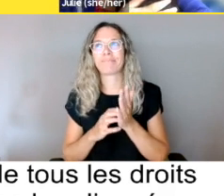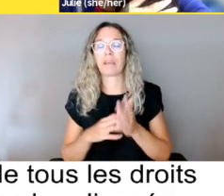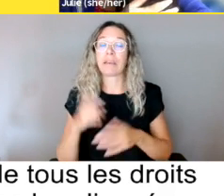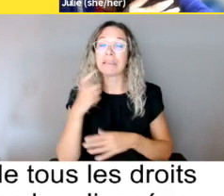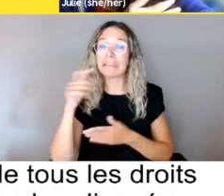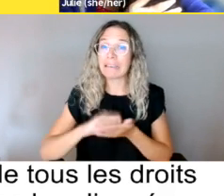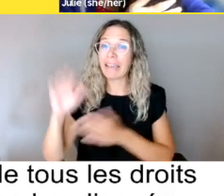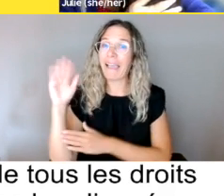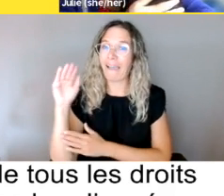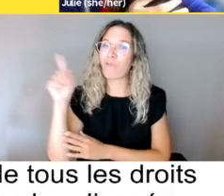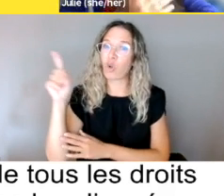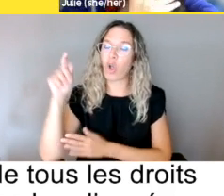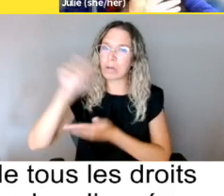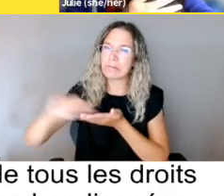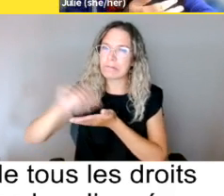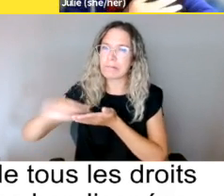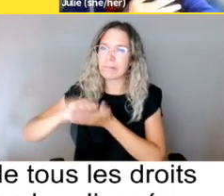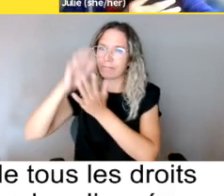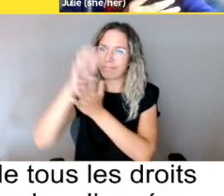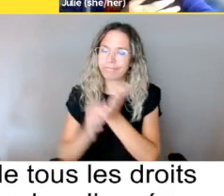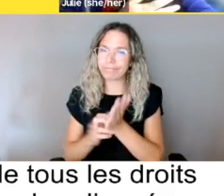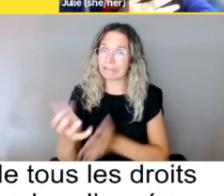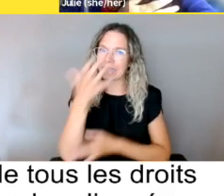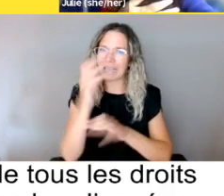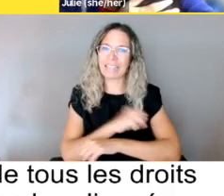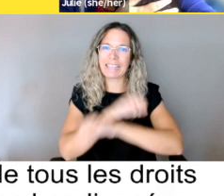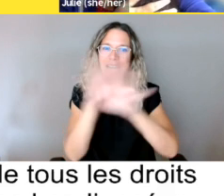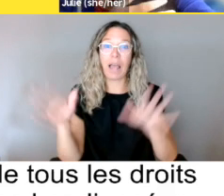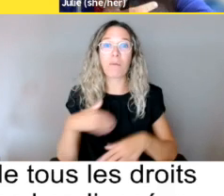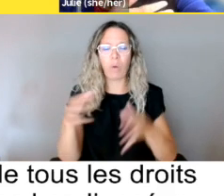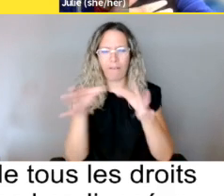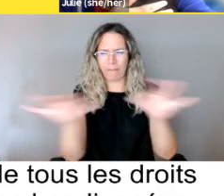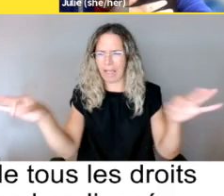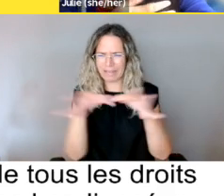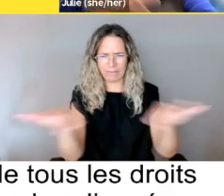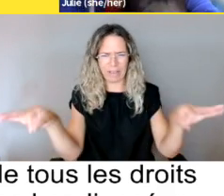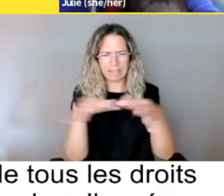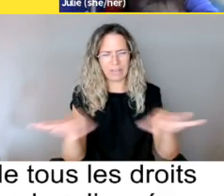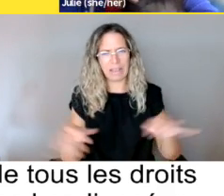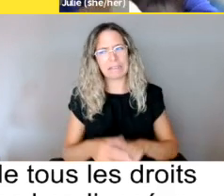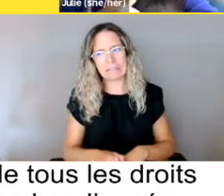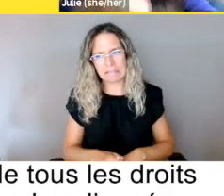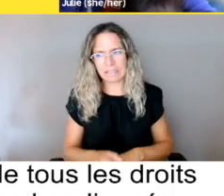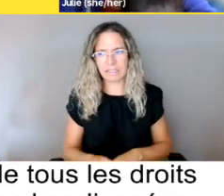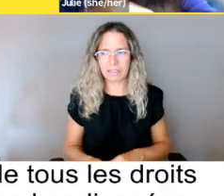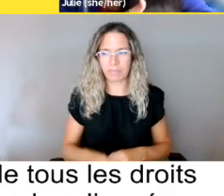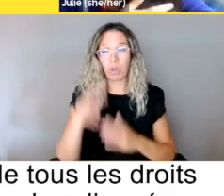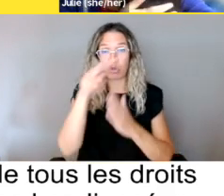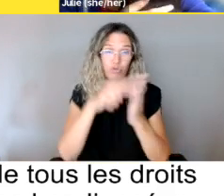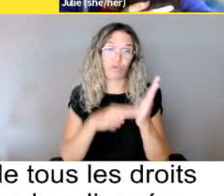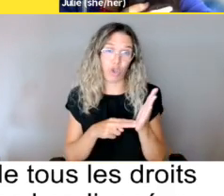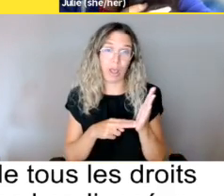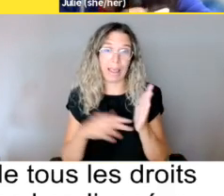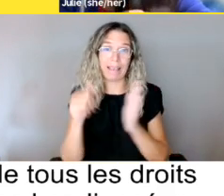c'est des avocats qui les ont écrits, qui les ont rédigés, parce que leurs phrases sont très, très lourdes. Donc, je vais vous lire premièrement